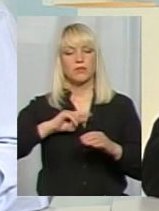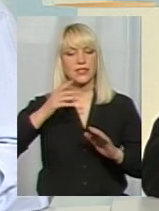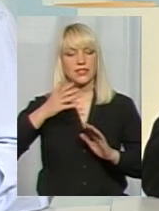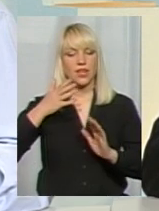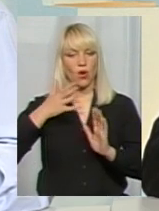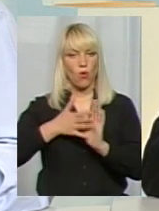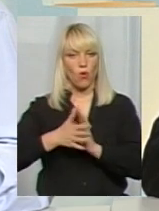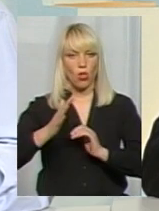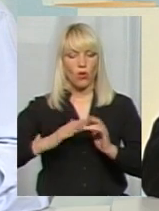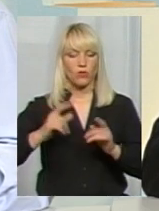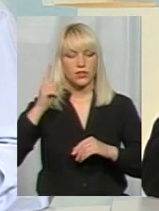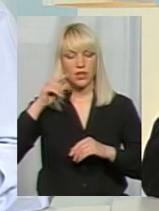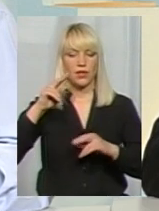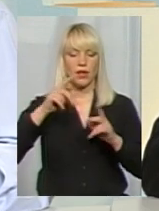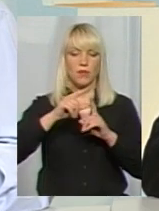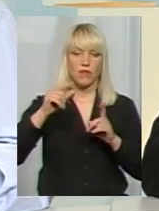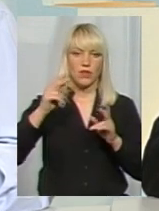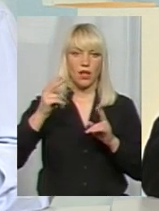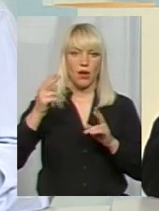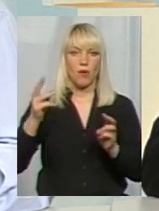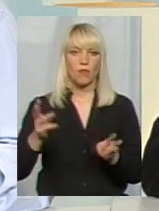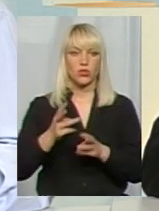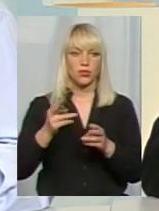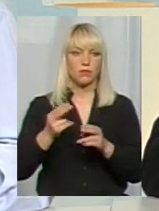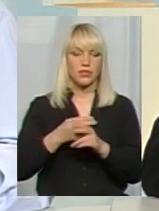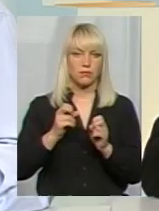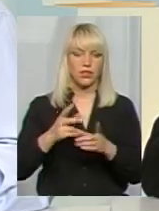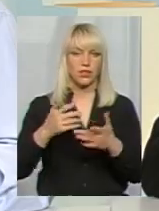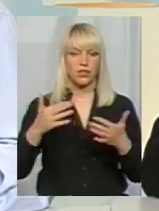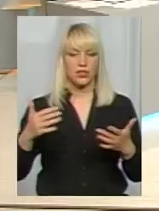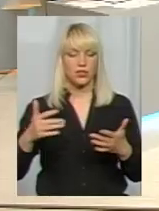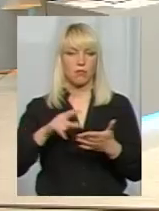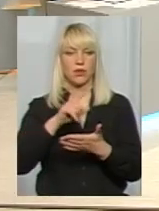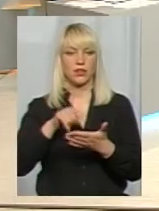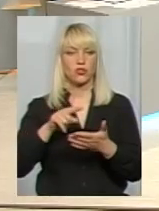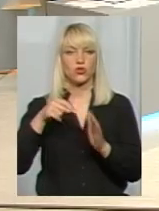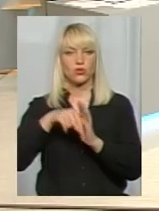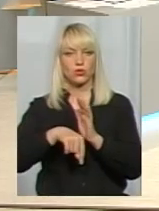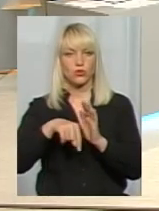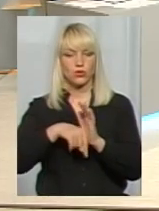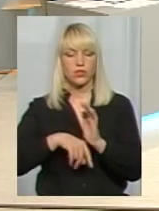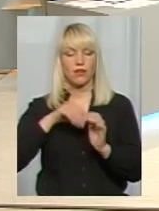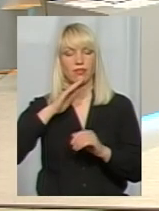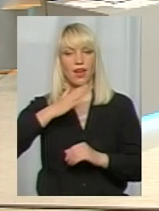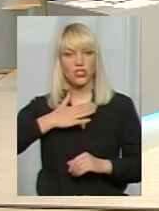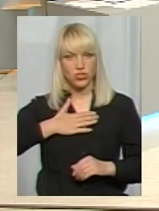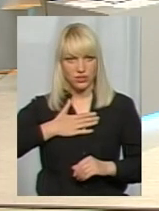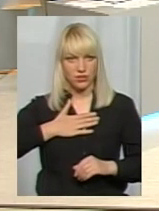правила безпеки по пожежні, і охорони праці. Є ряд-ряд питань. Що стосується безпосередньо наших